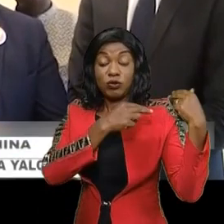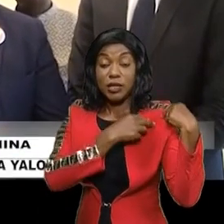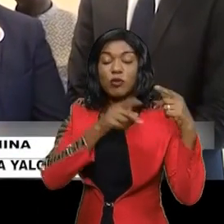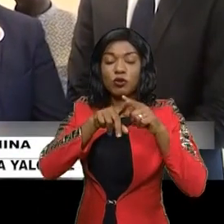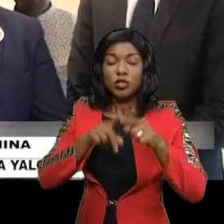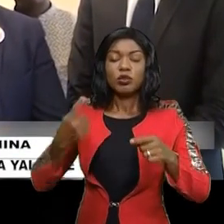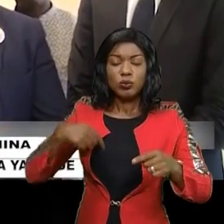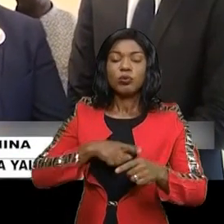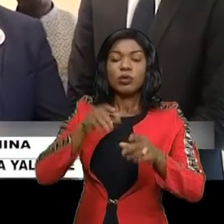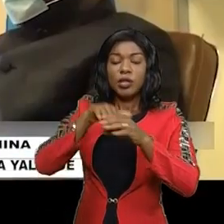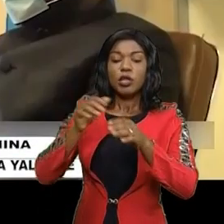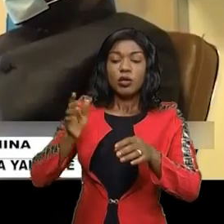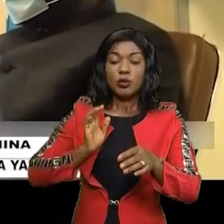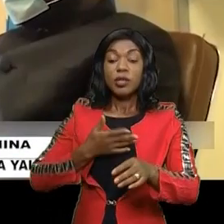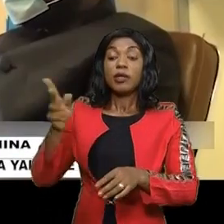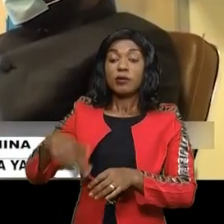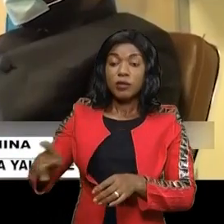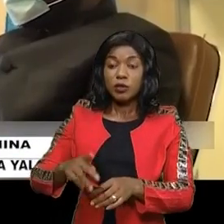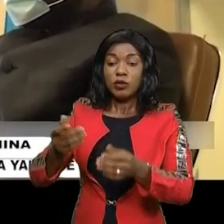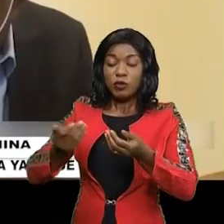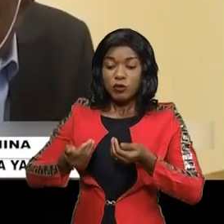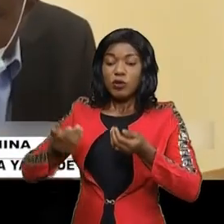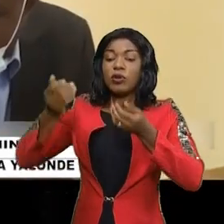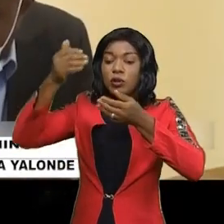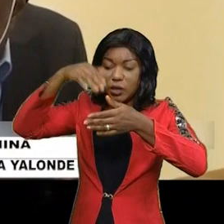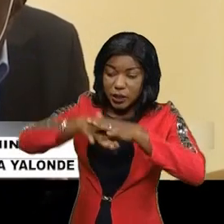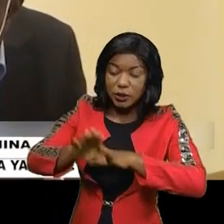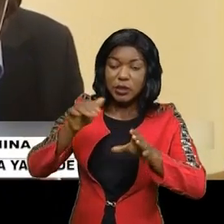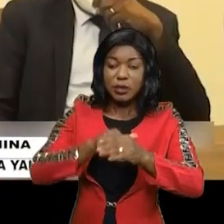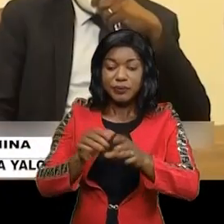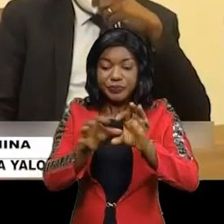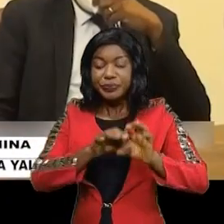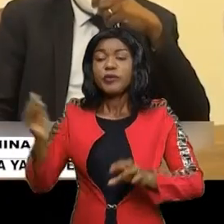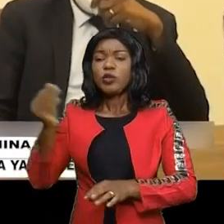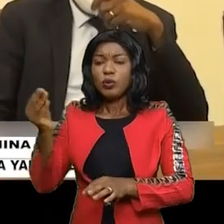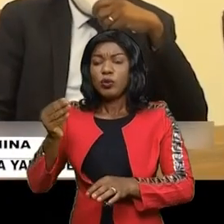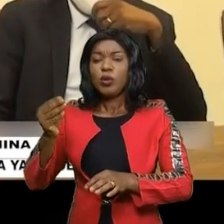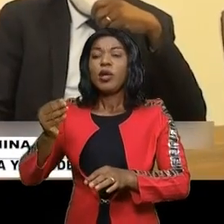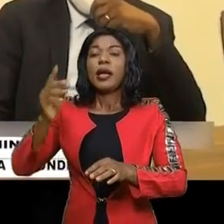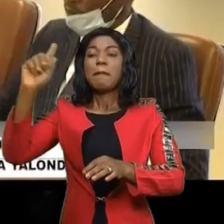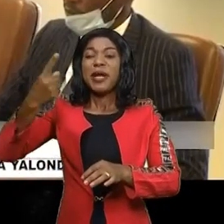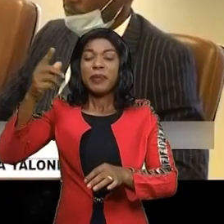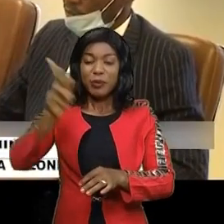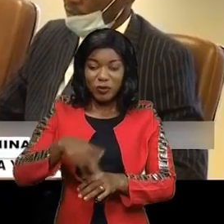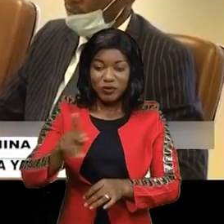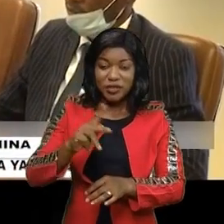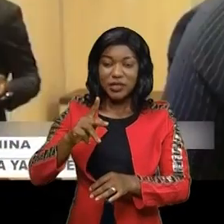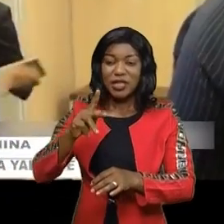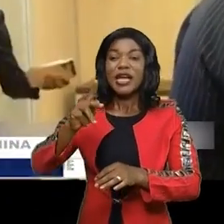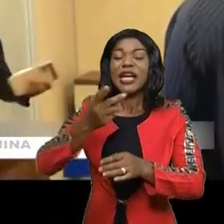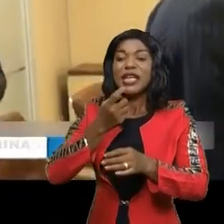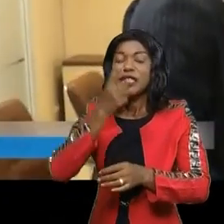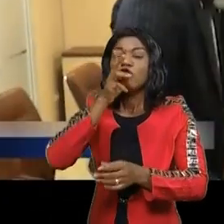ne devait pas rester sans de nouvelles autorités. Les Kouilou figurent parmi les premières provinces à avoir dit oui